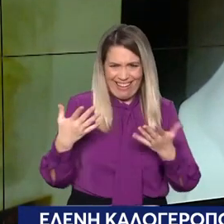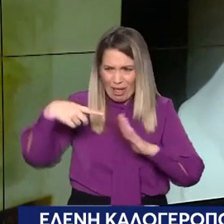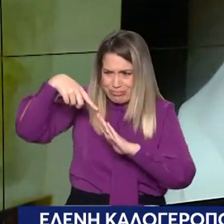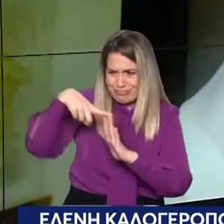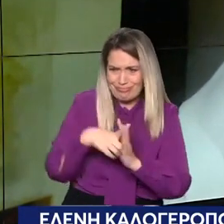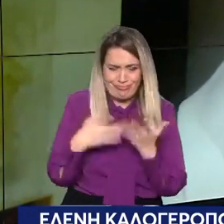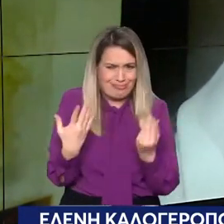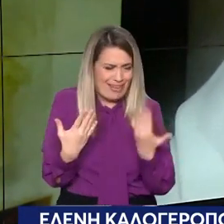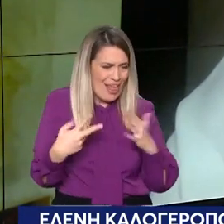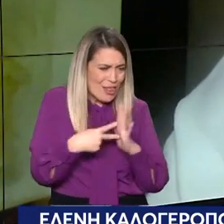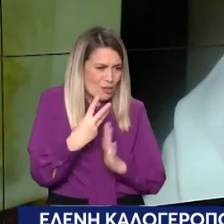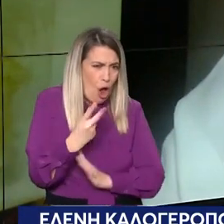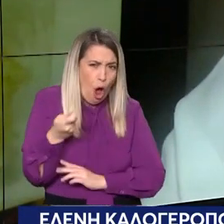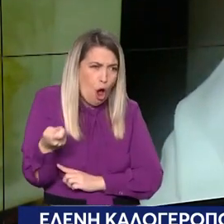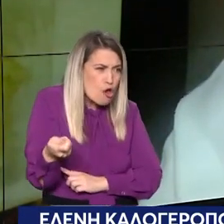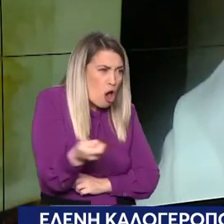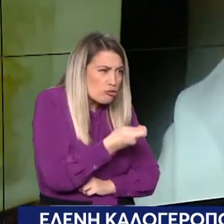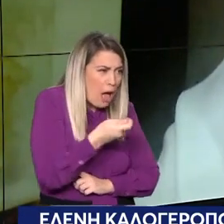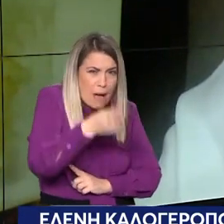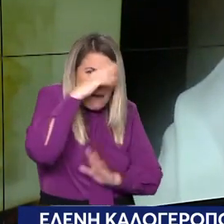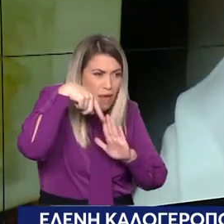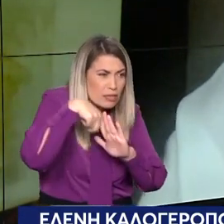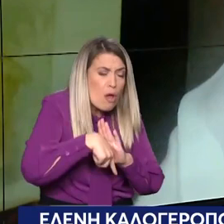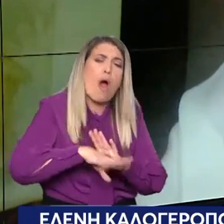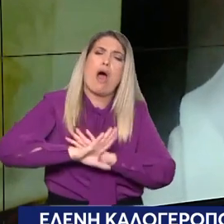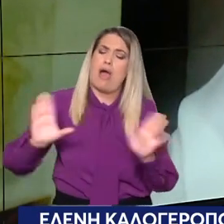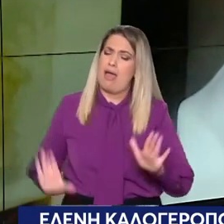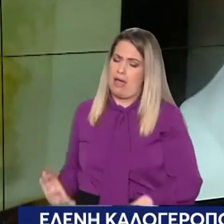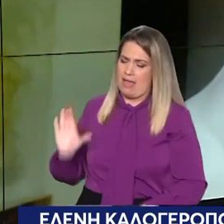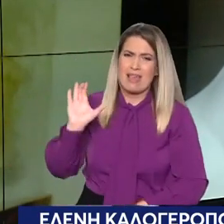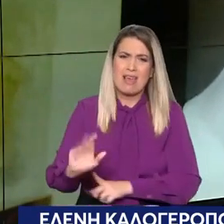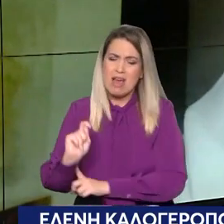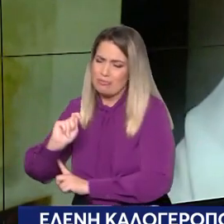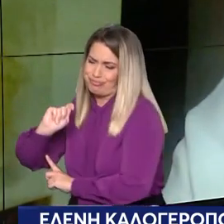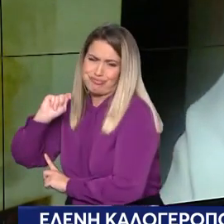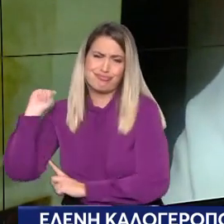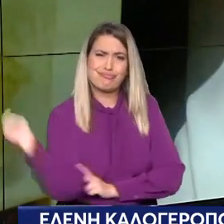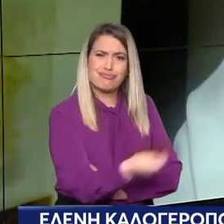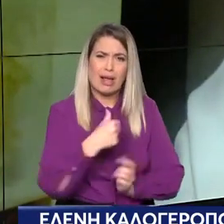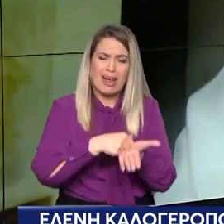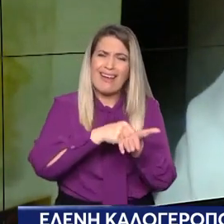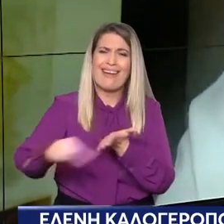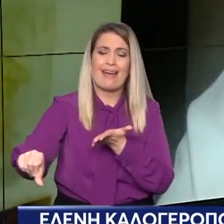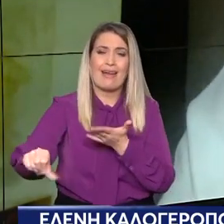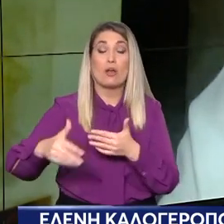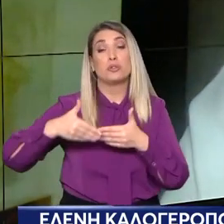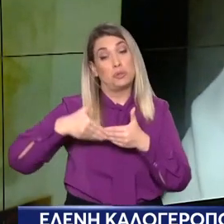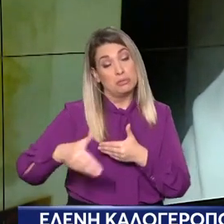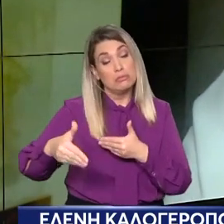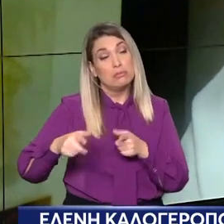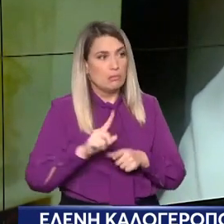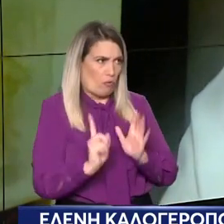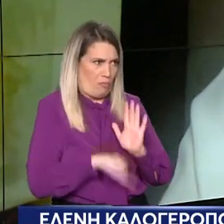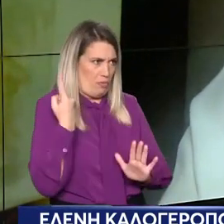2023. Πάντως, μια πολύ ασυνήθιστη Το 2024 είναι ασυνήθιστη κίνηση,